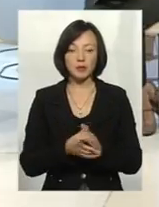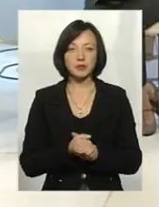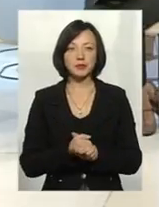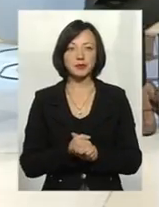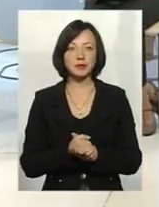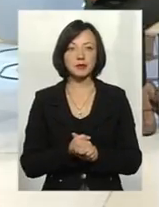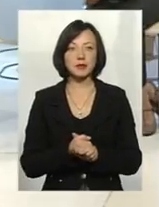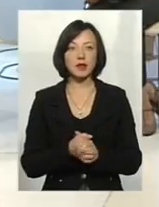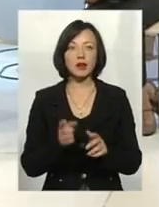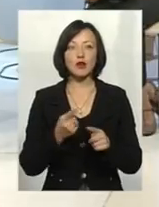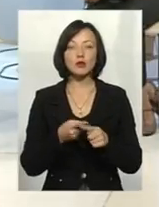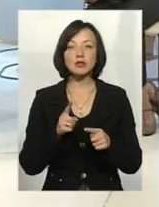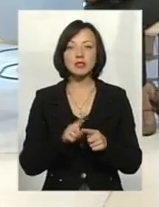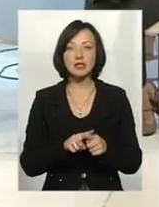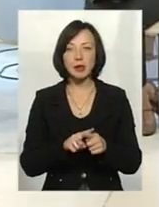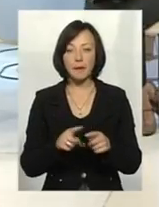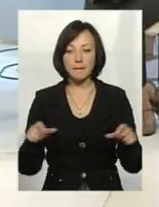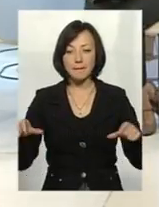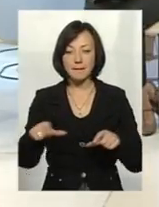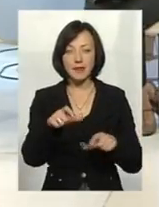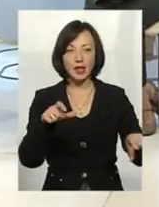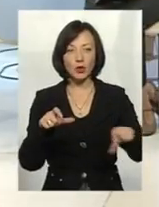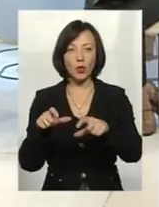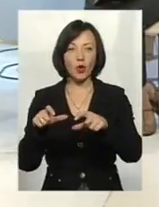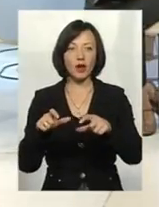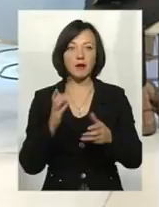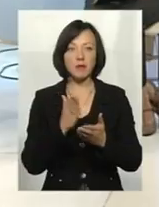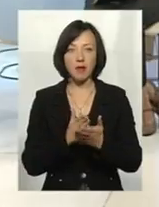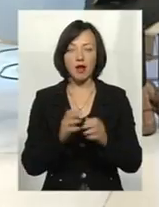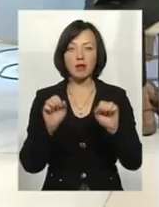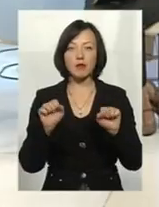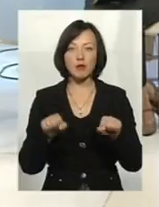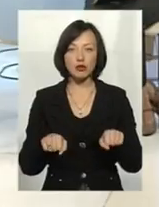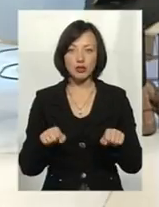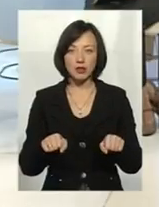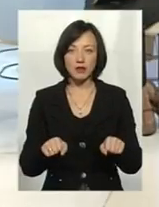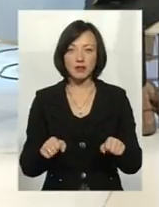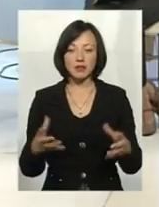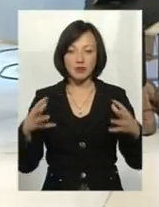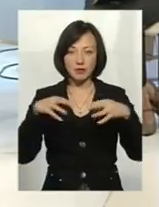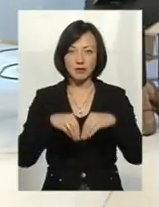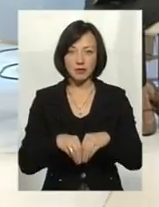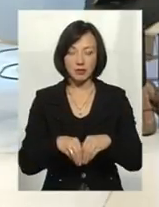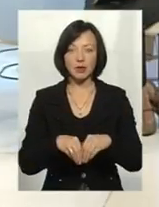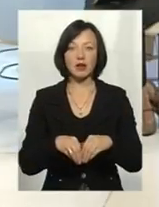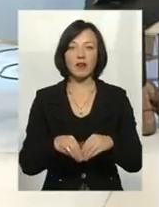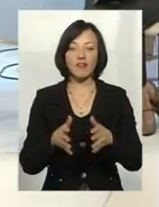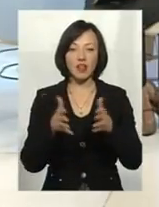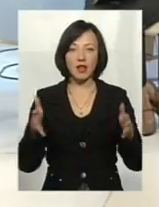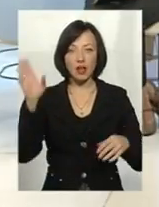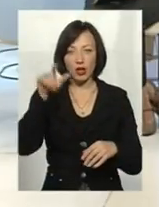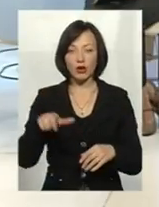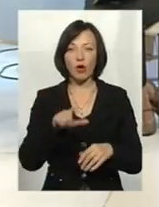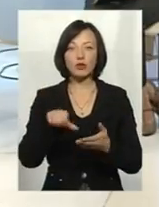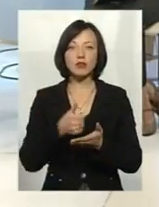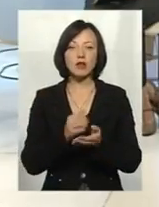щоб ті притоки таки мали можливість живити великі водні артерії. Основна проблема, яка характерна